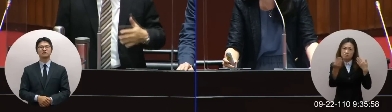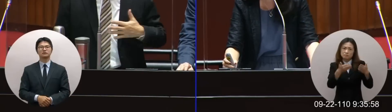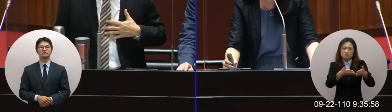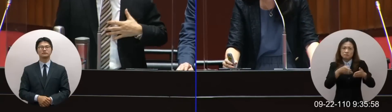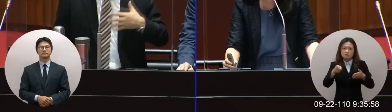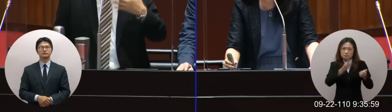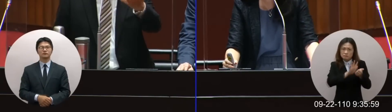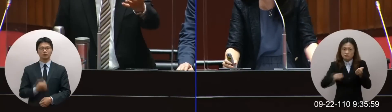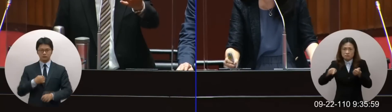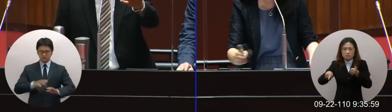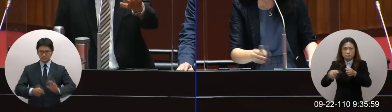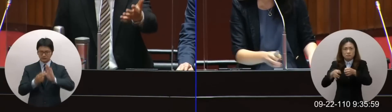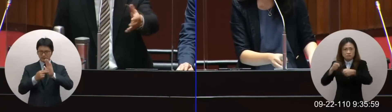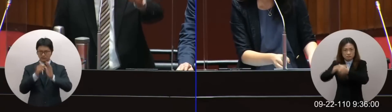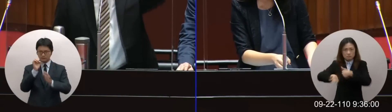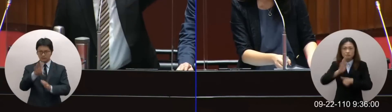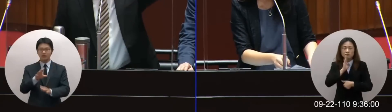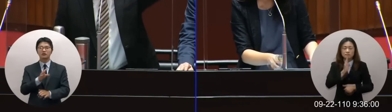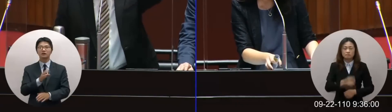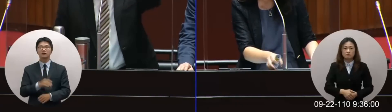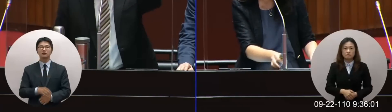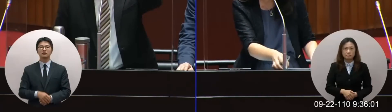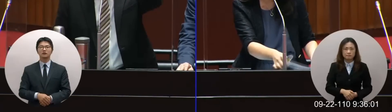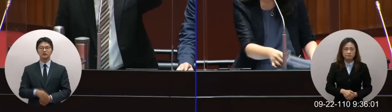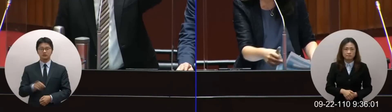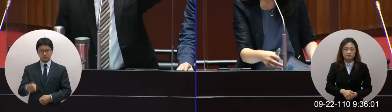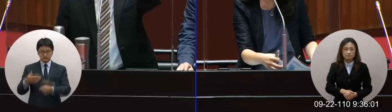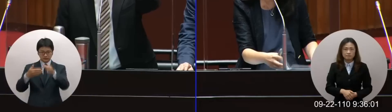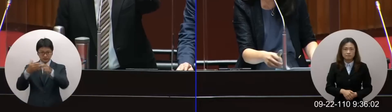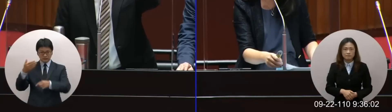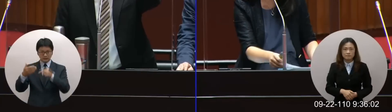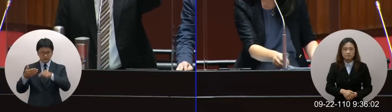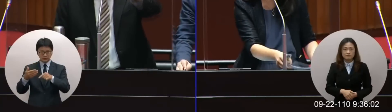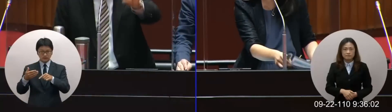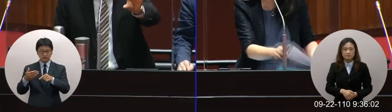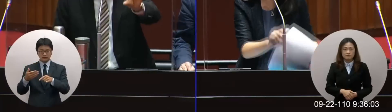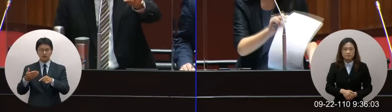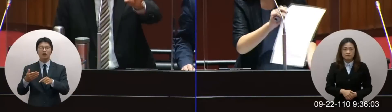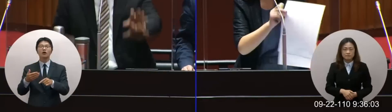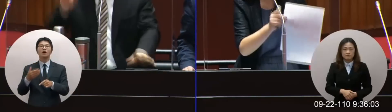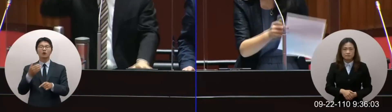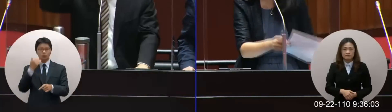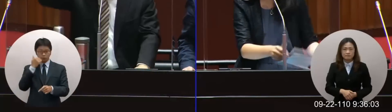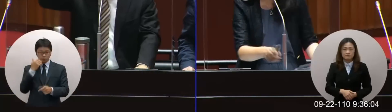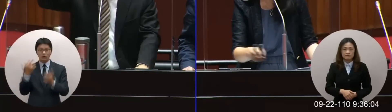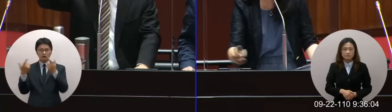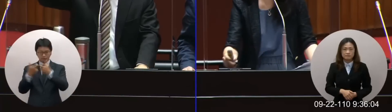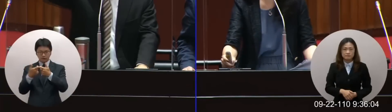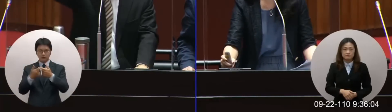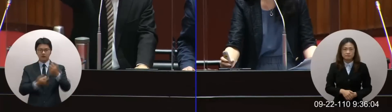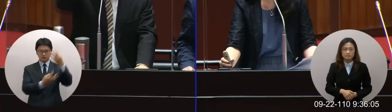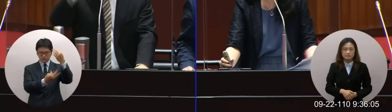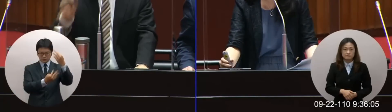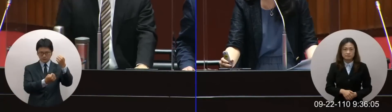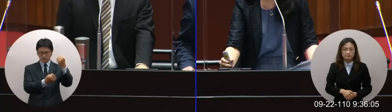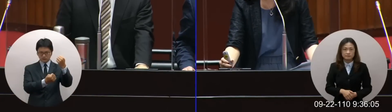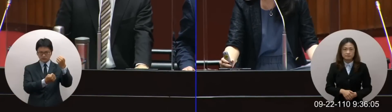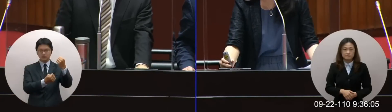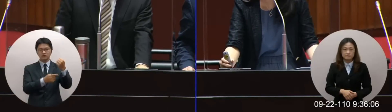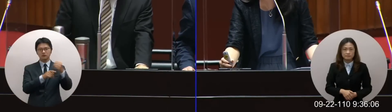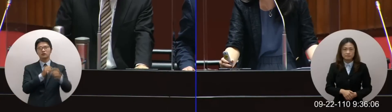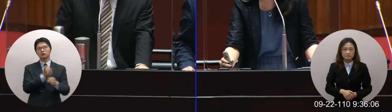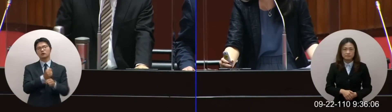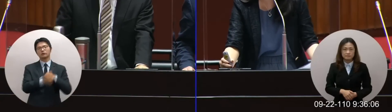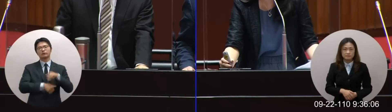重要啊我告訴委員的就是這是條件條件越早成就日期就會越早到達